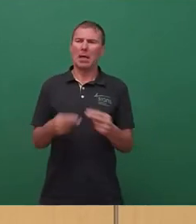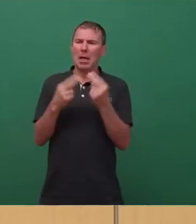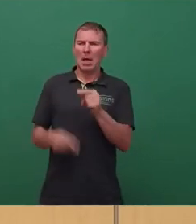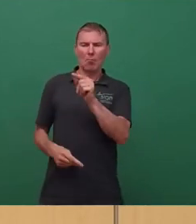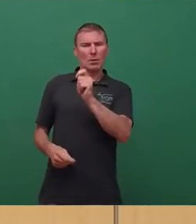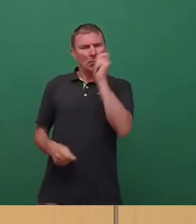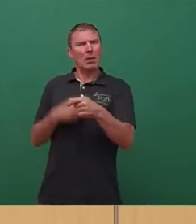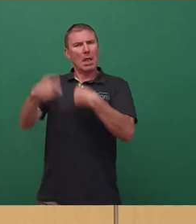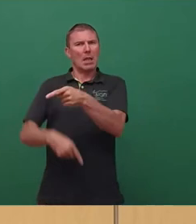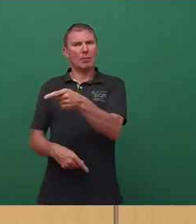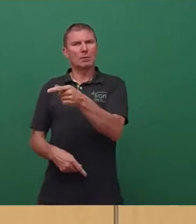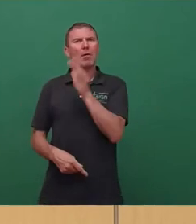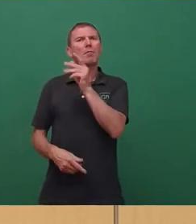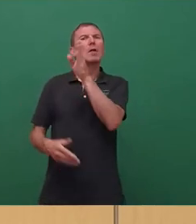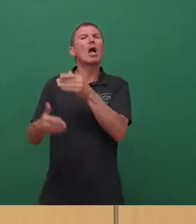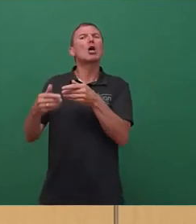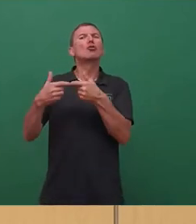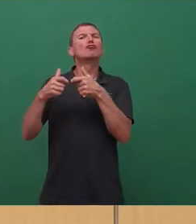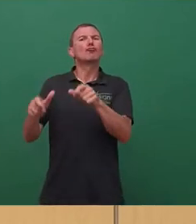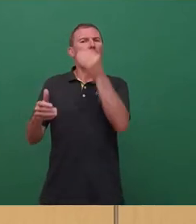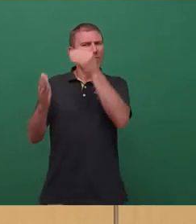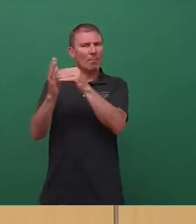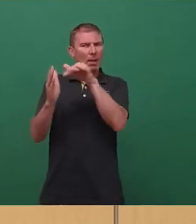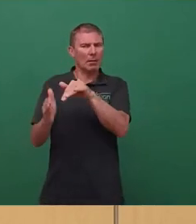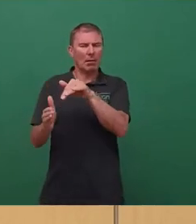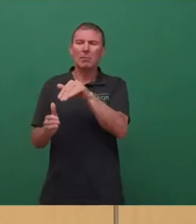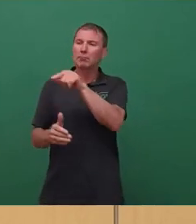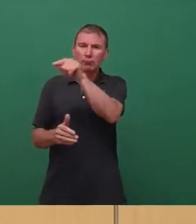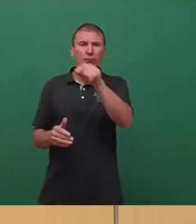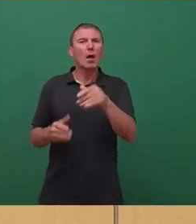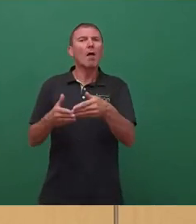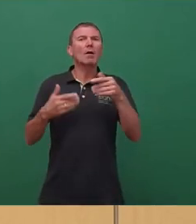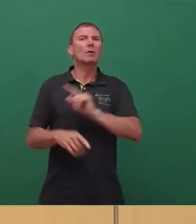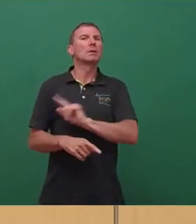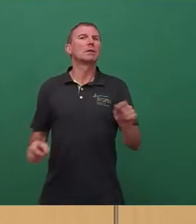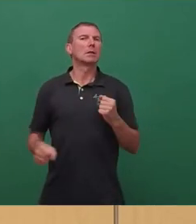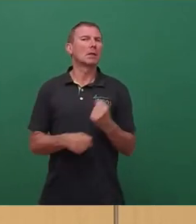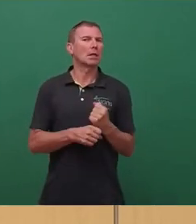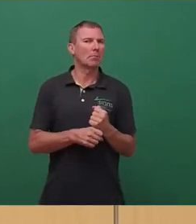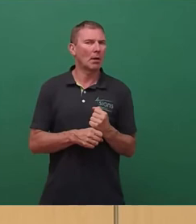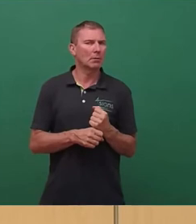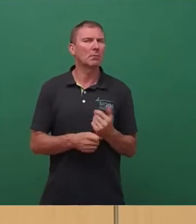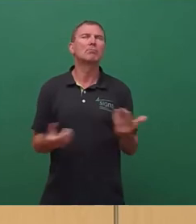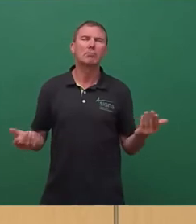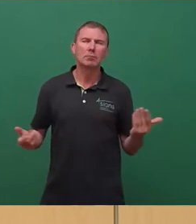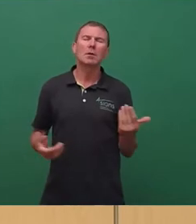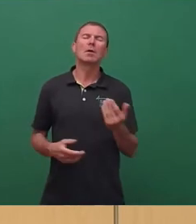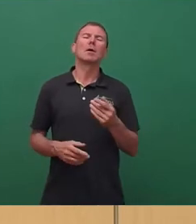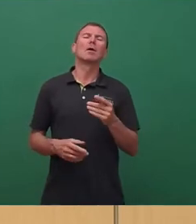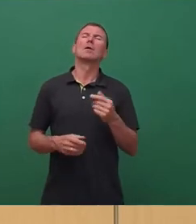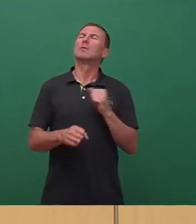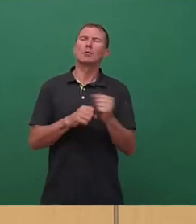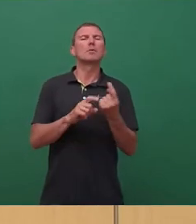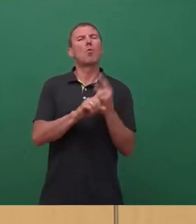werden kann. Dies haben die haushaltstragenden Fraktionen nicht getan und haben damit unnötig hohe Kosten geschaffen